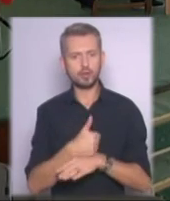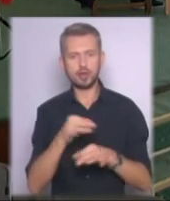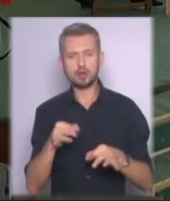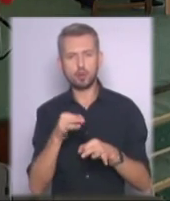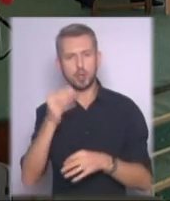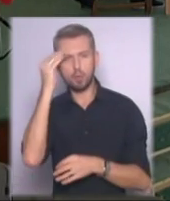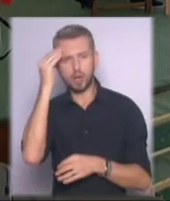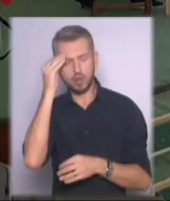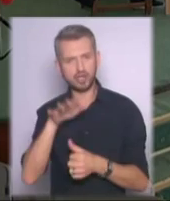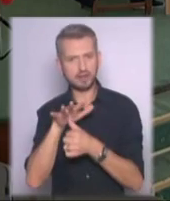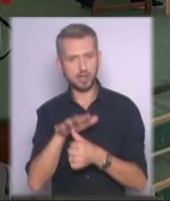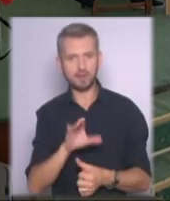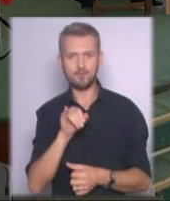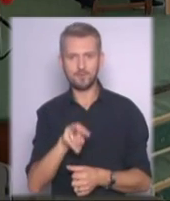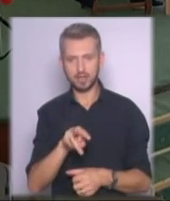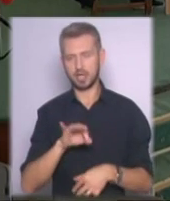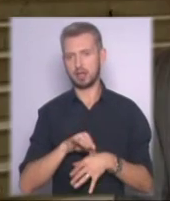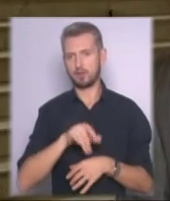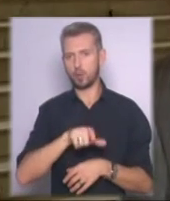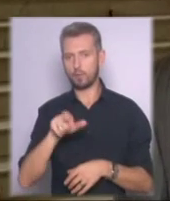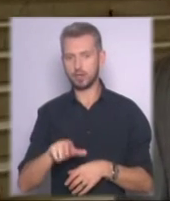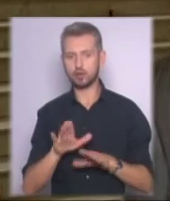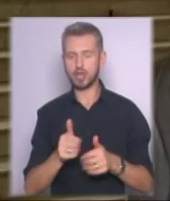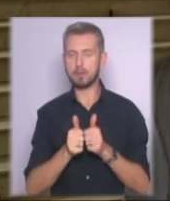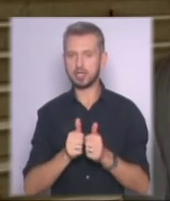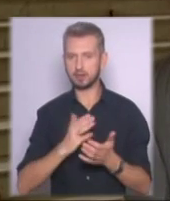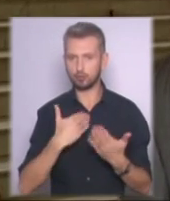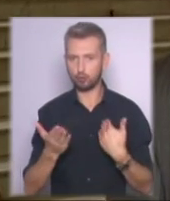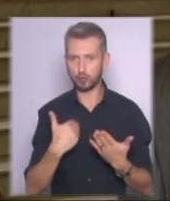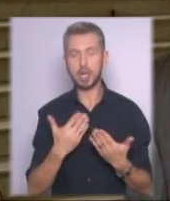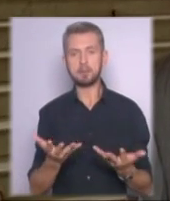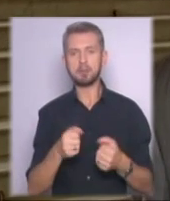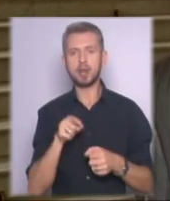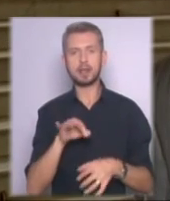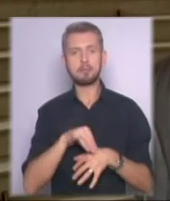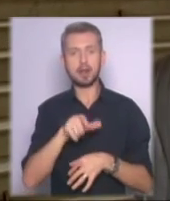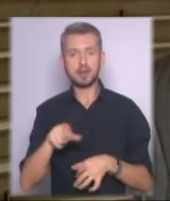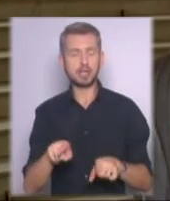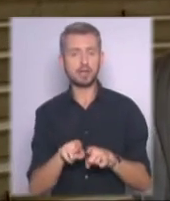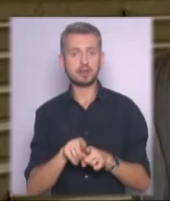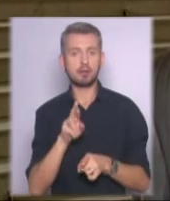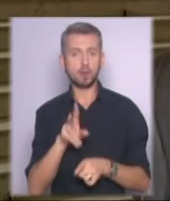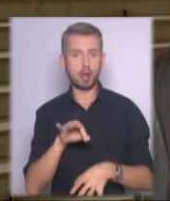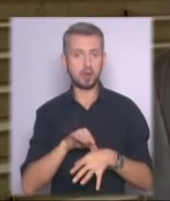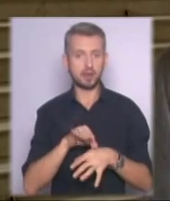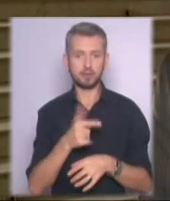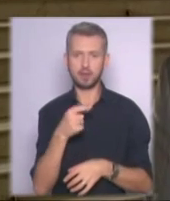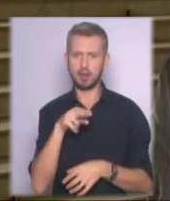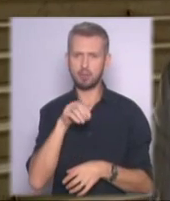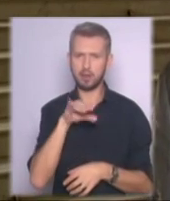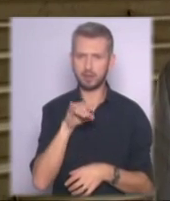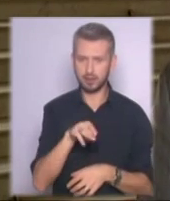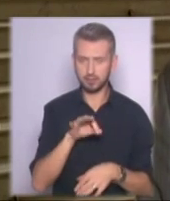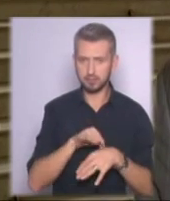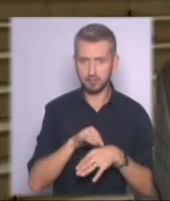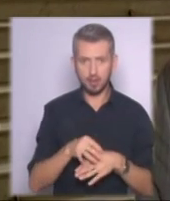дискримінації віллінфікованих – лише партнерські стосунки. Приймати цих пацієнтів так само, як пацієнтів з гепатитами, тобто